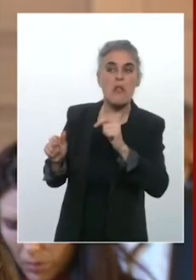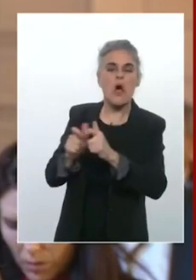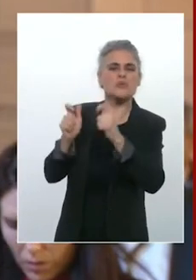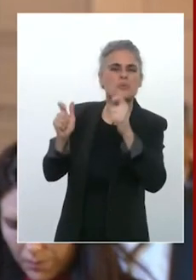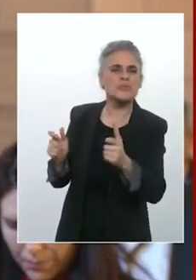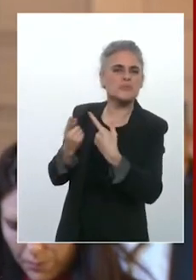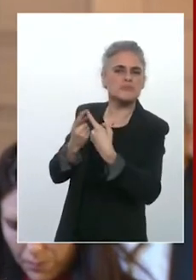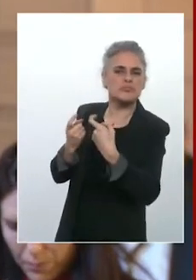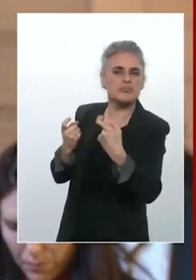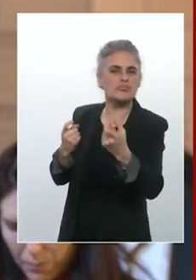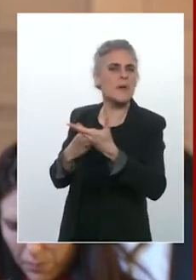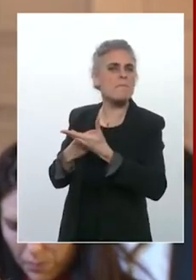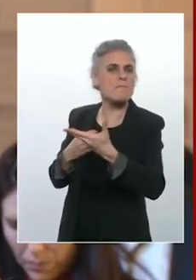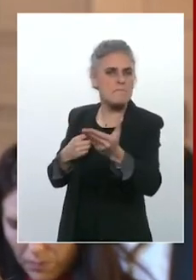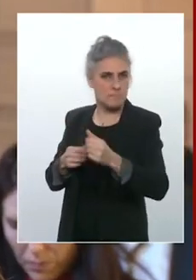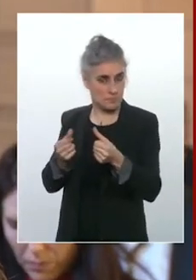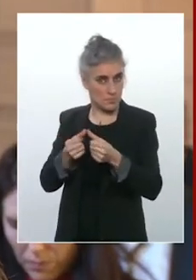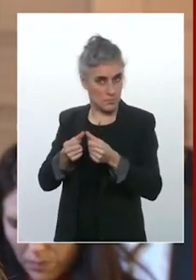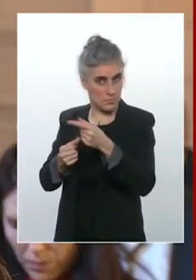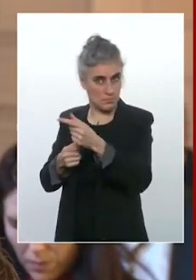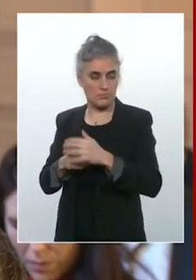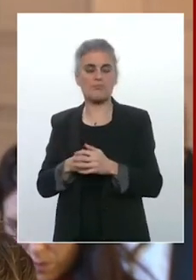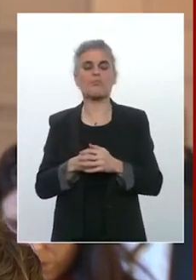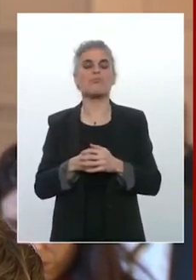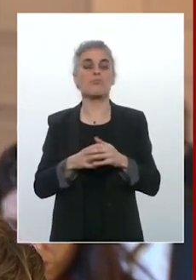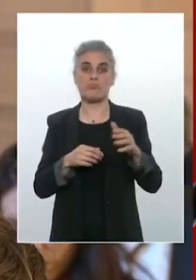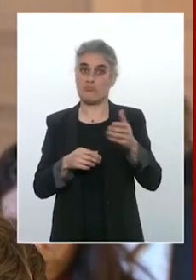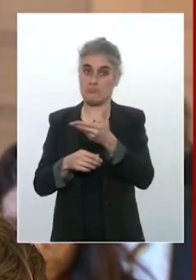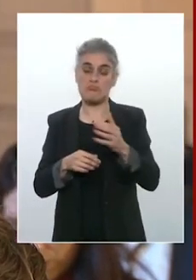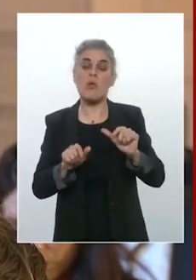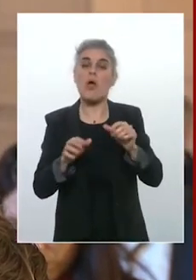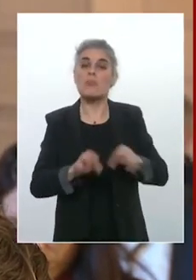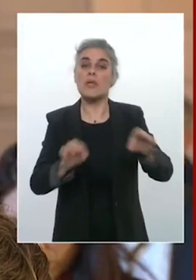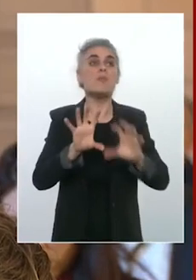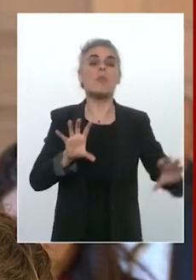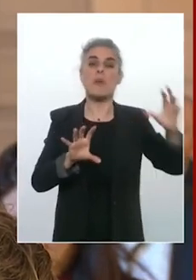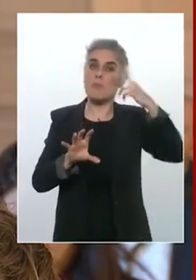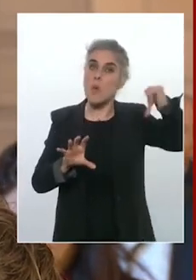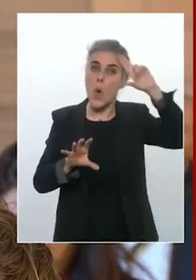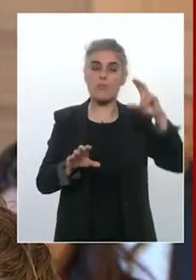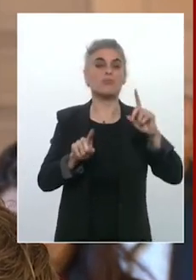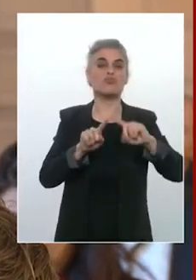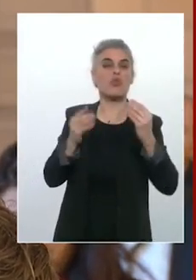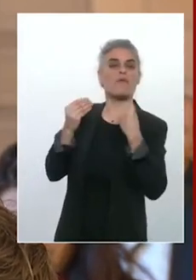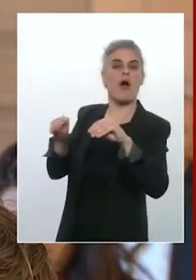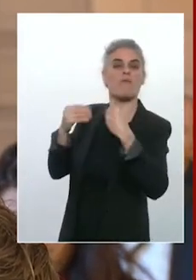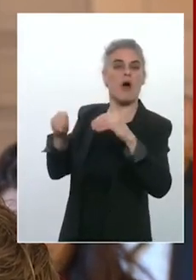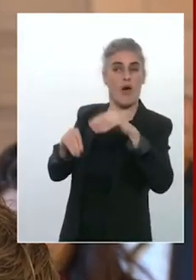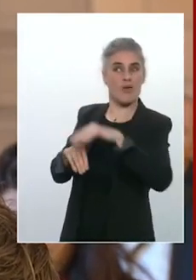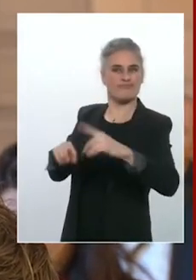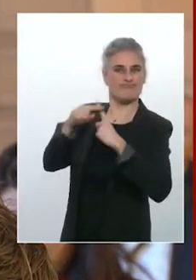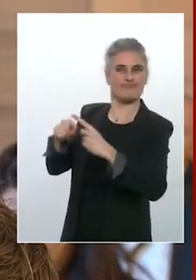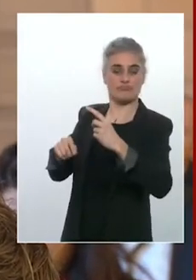exportent, dont Européens exportent toujours des produits en Russie, notamment dans le secteur alimentaire, et un ensemble d